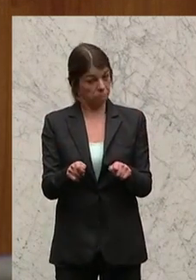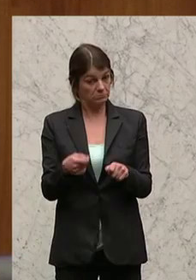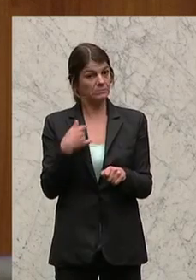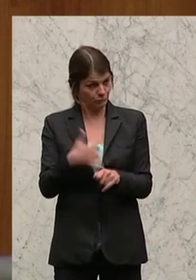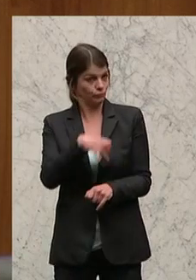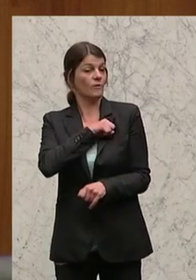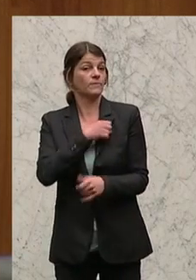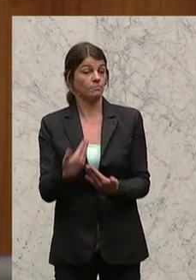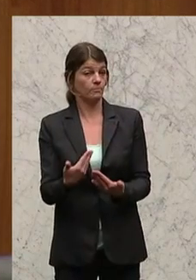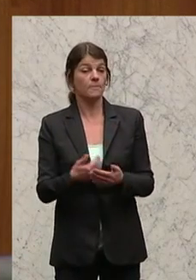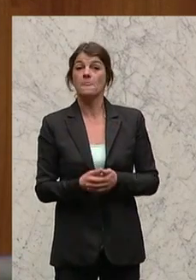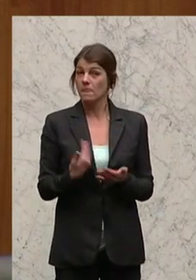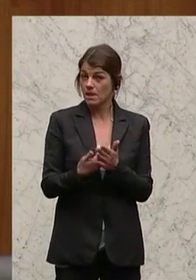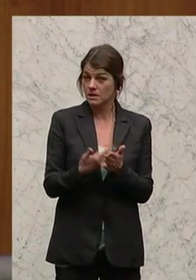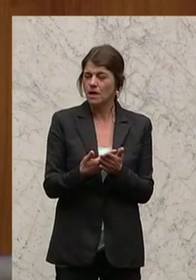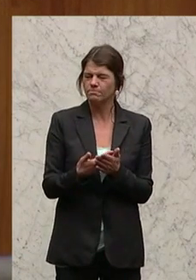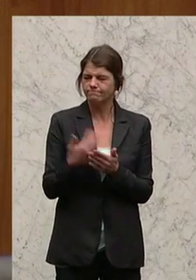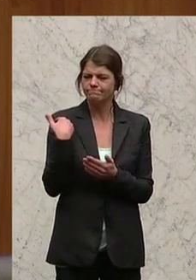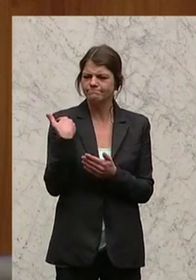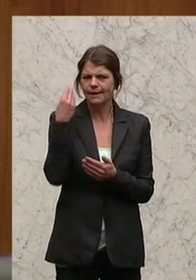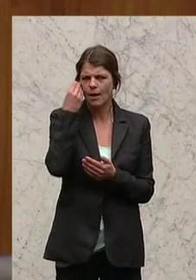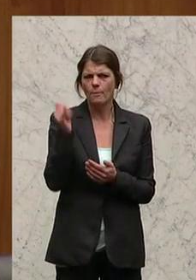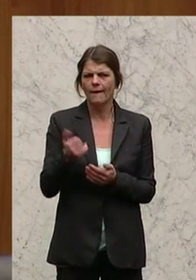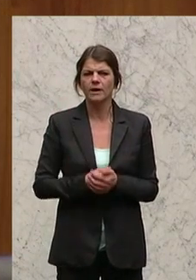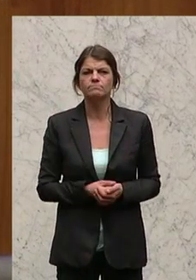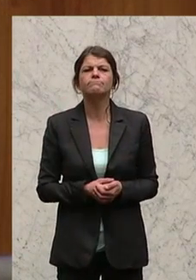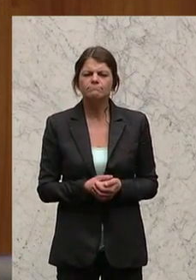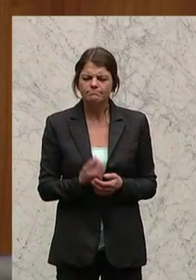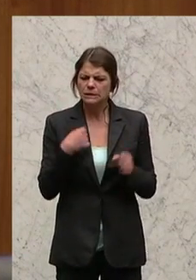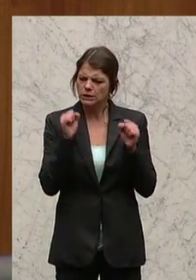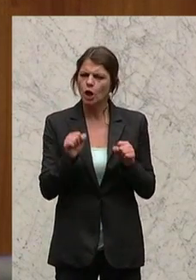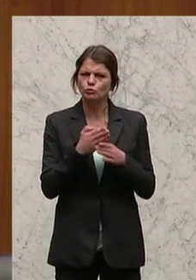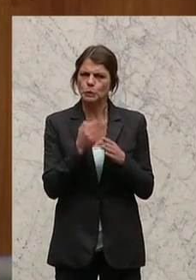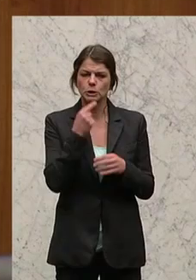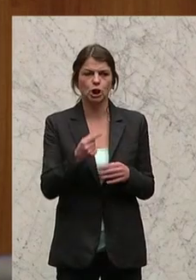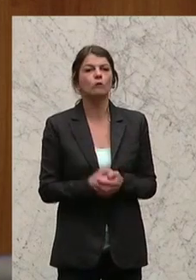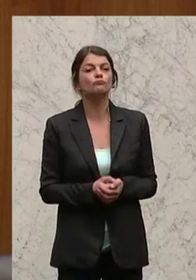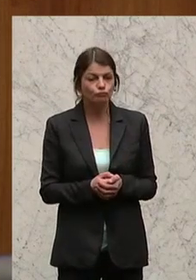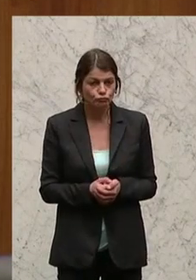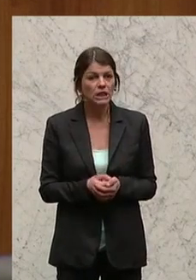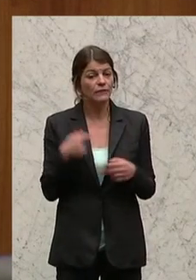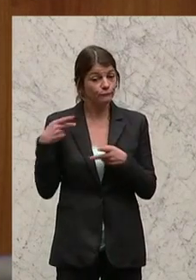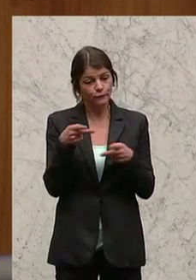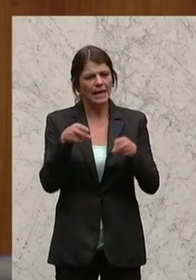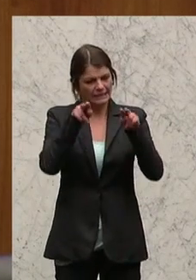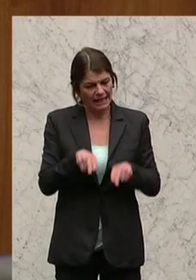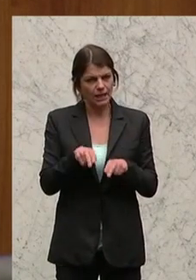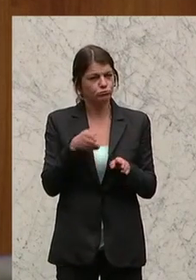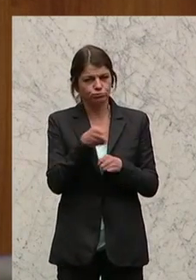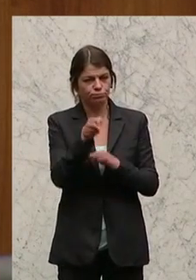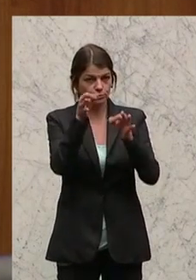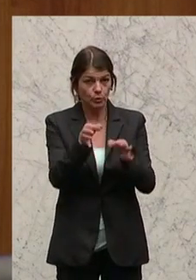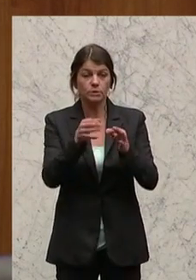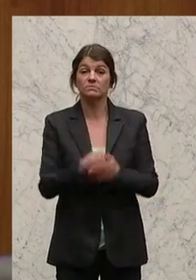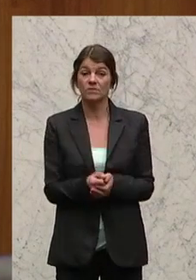eingetaktet hatten. Daher glaube ich, dass wir mit Fug und Recht sagen können, wir sind auf dem richtigen Weg. Und wenn Sie es